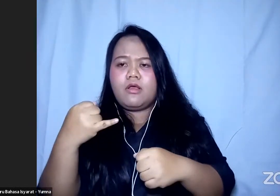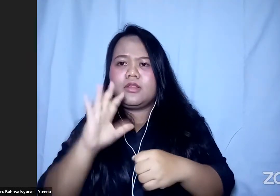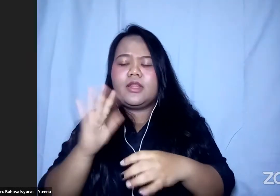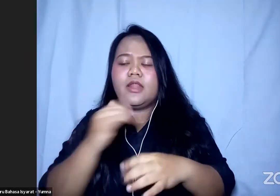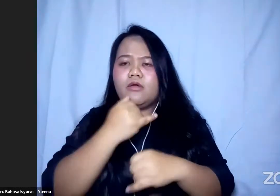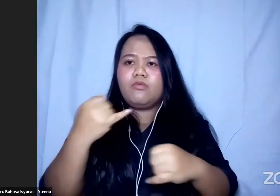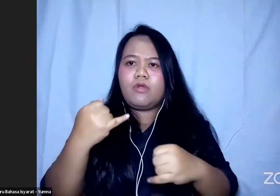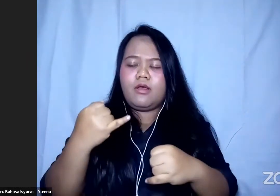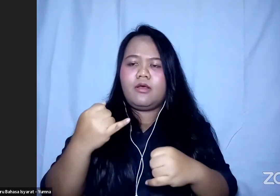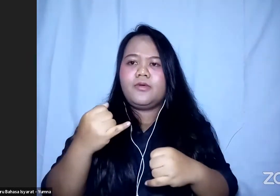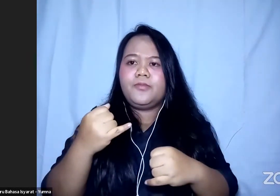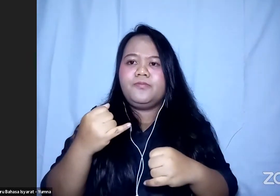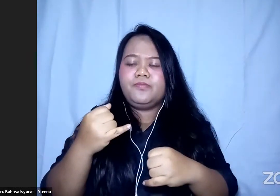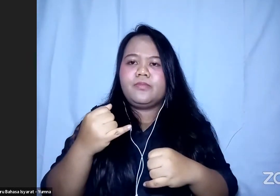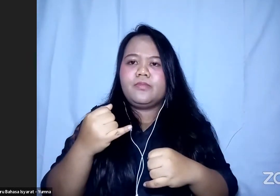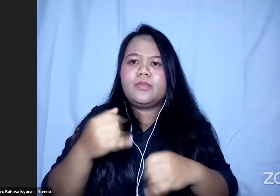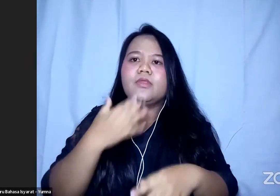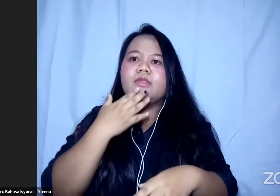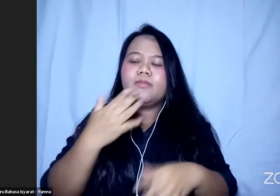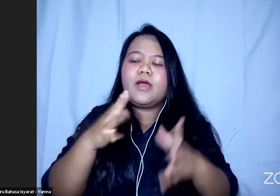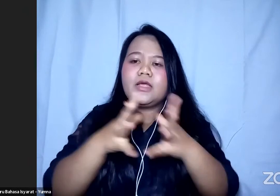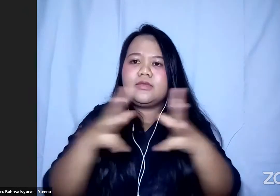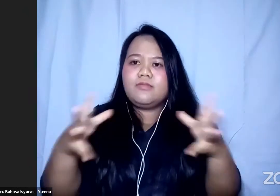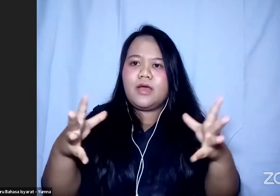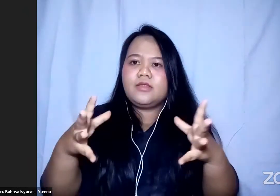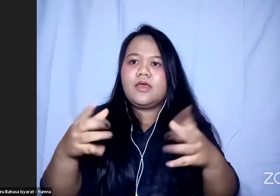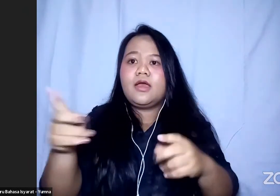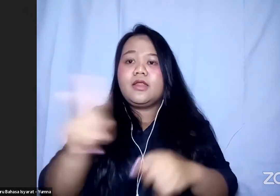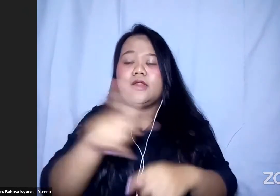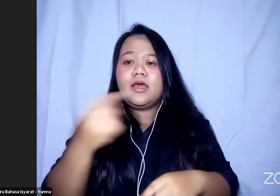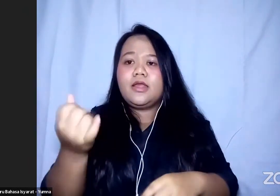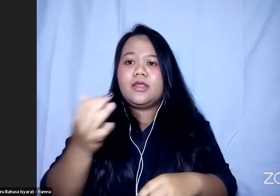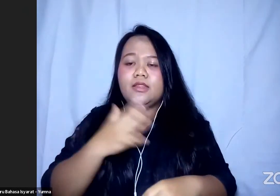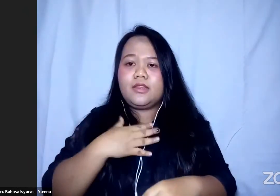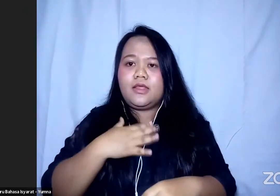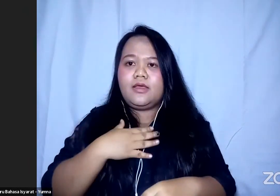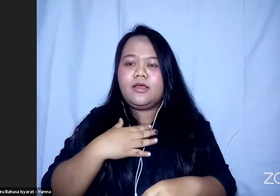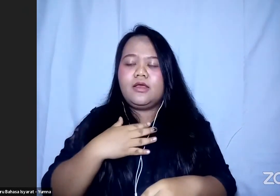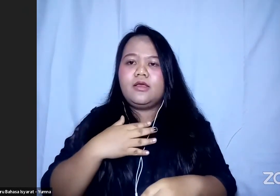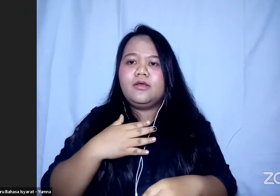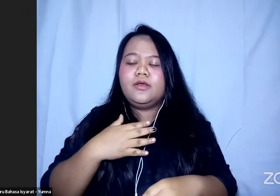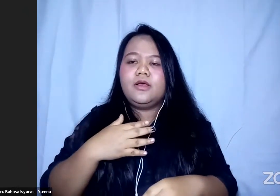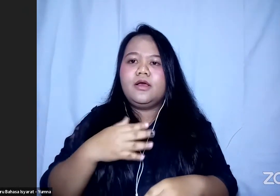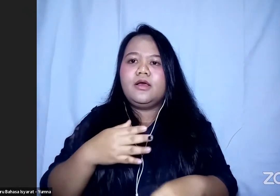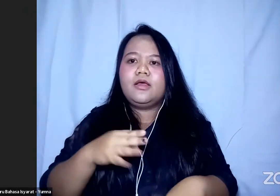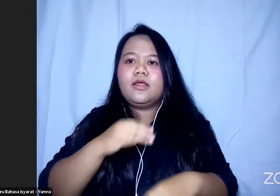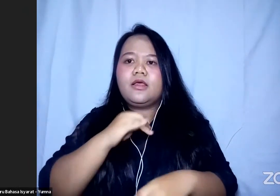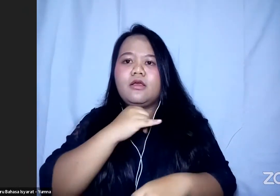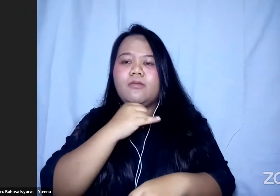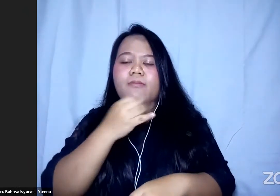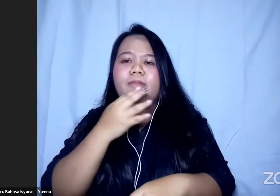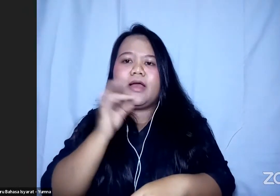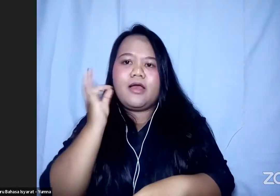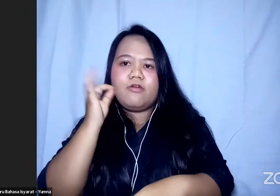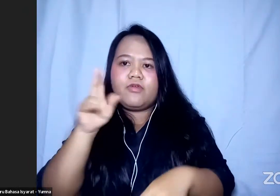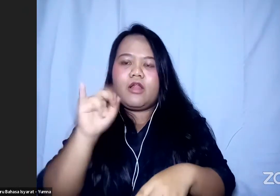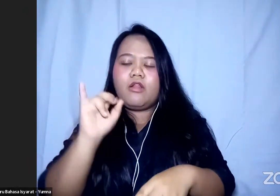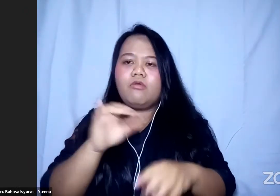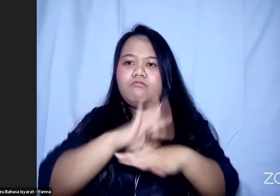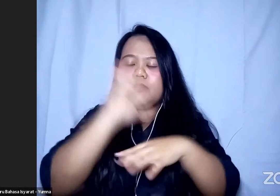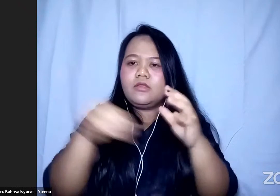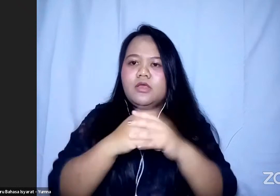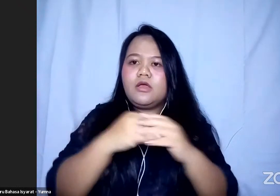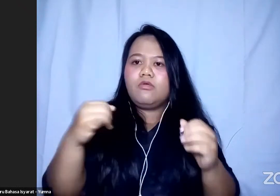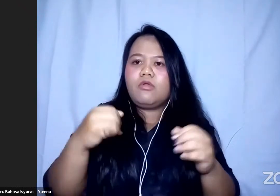Terima Kasih Banyak Dari Kami Mohon Maaf Atas Segala Kekurangan Sekiranya Kita Bisa